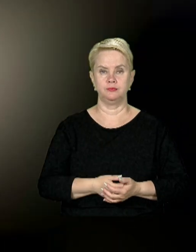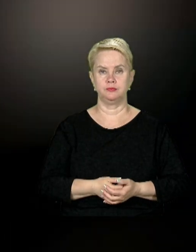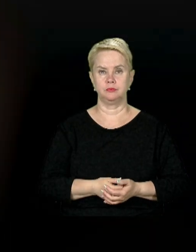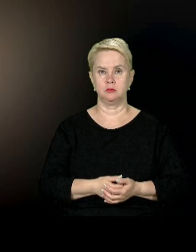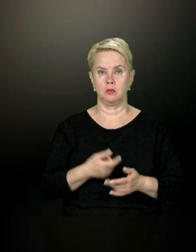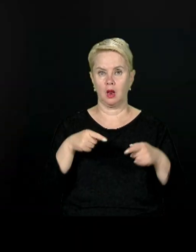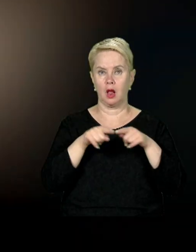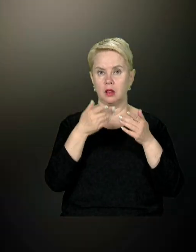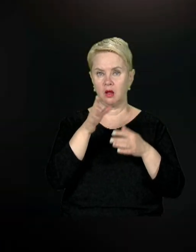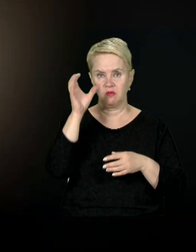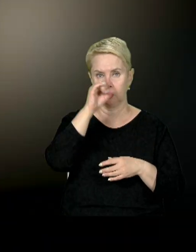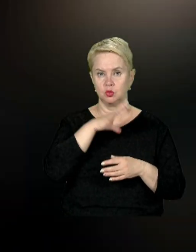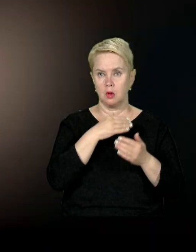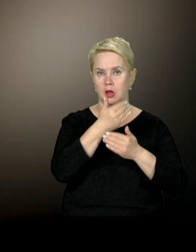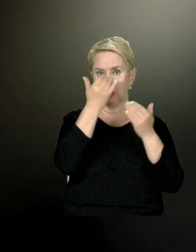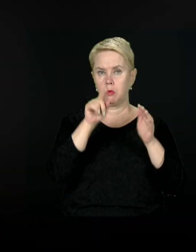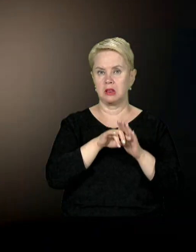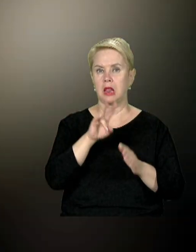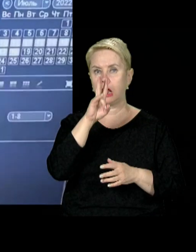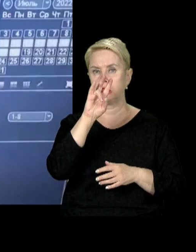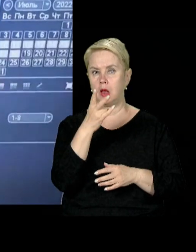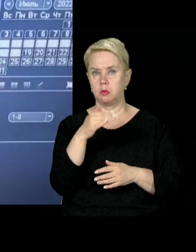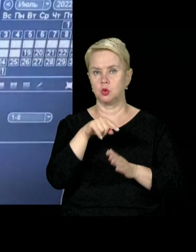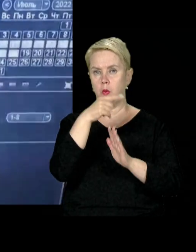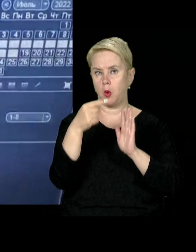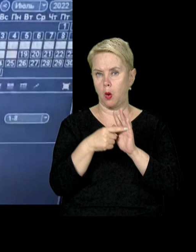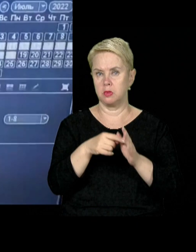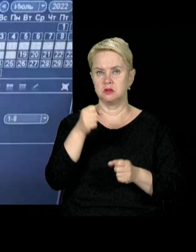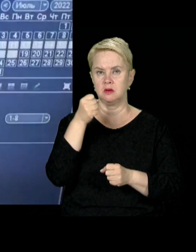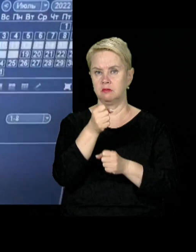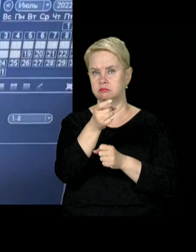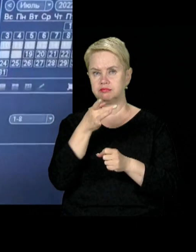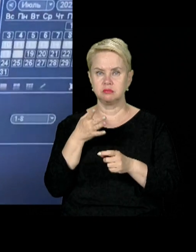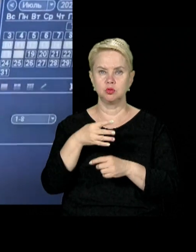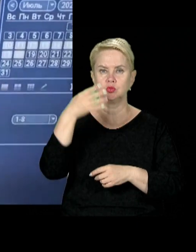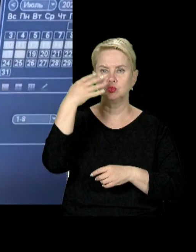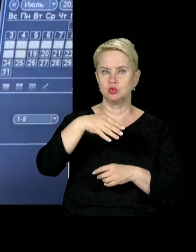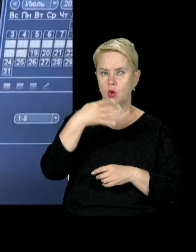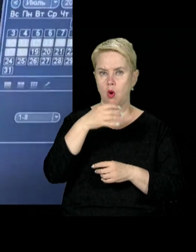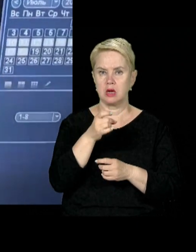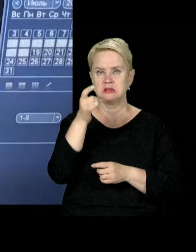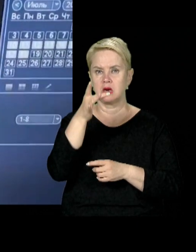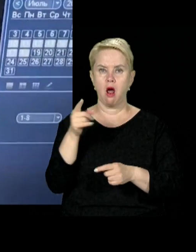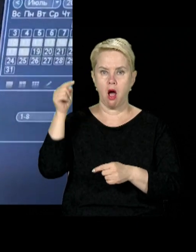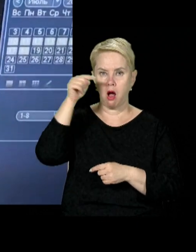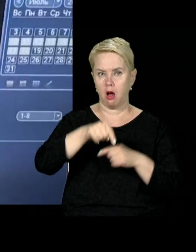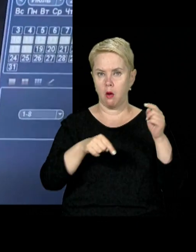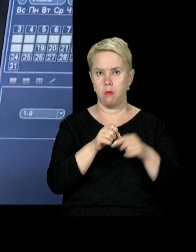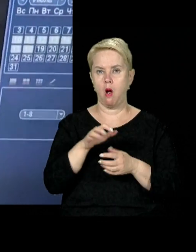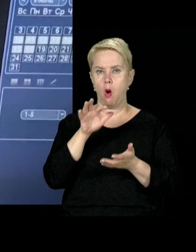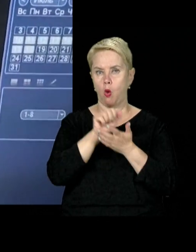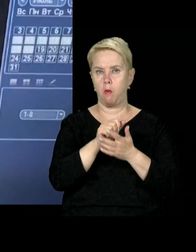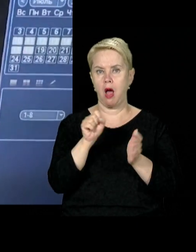Ось таким вночі було небо на Нікопольщині. По місту окупанти випустили близько 40 реактивних снарядів. Стріляли з